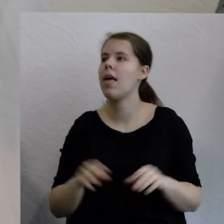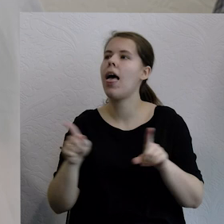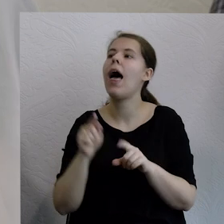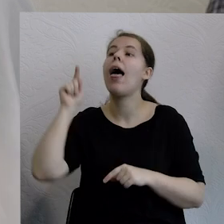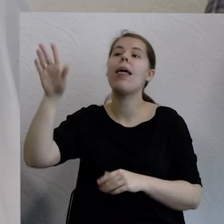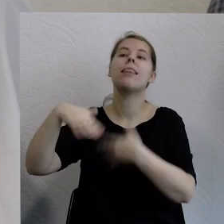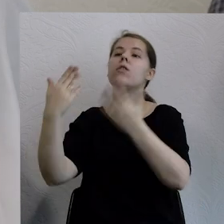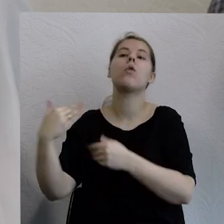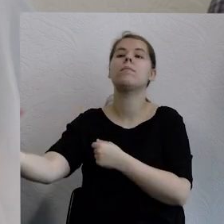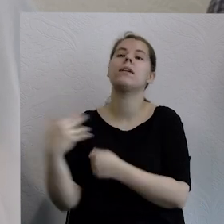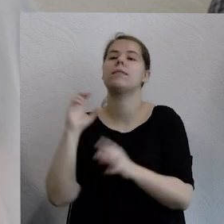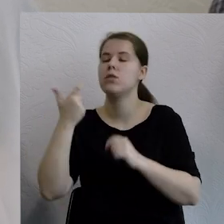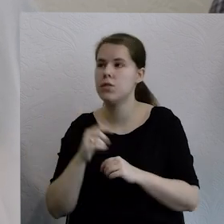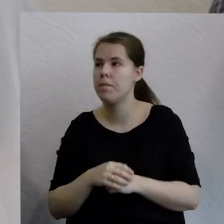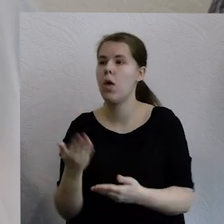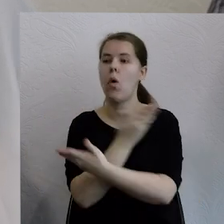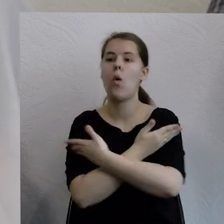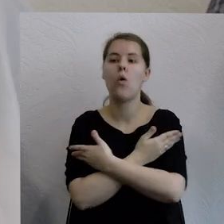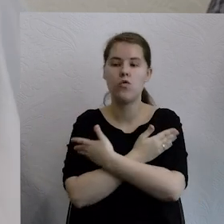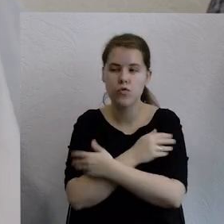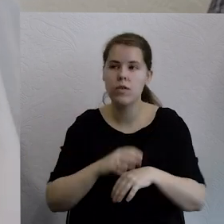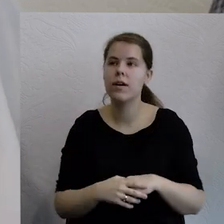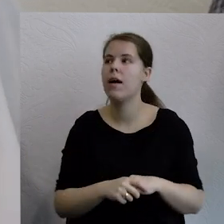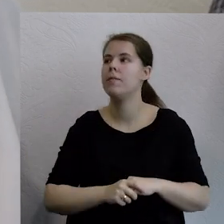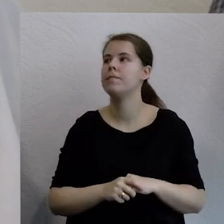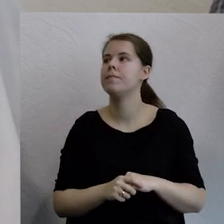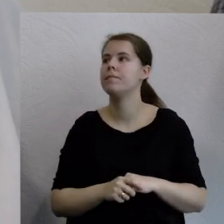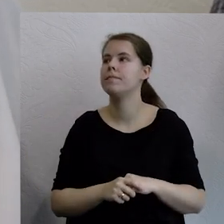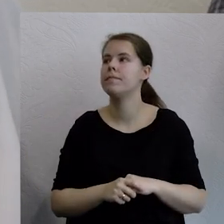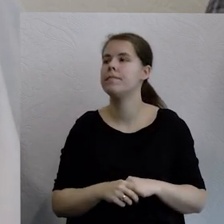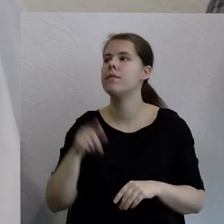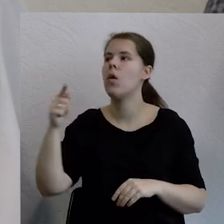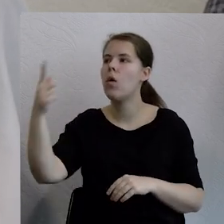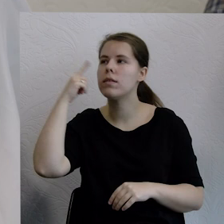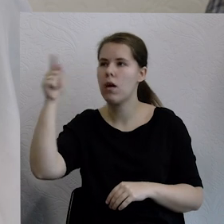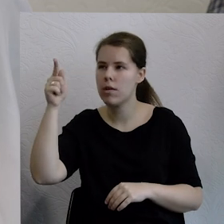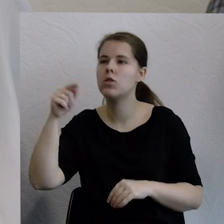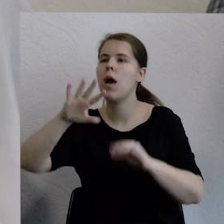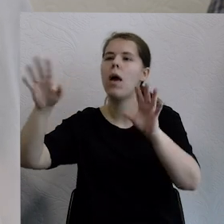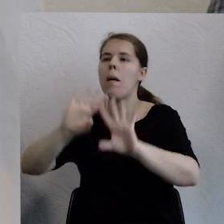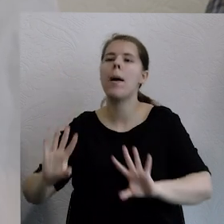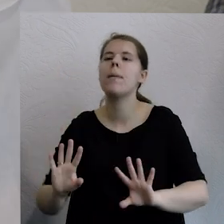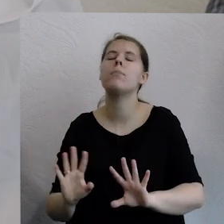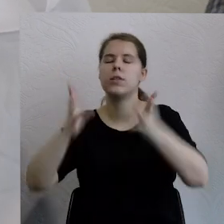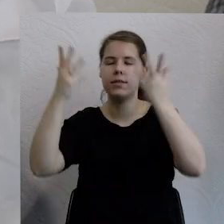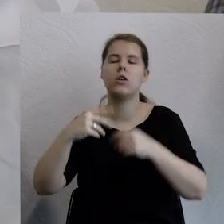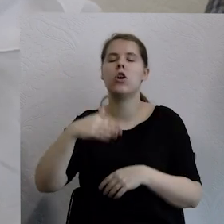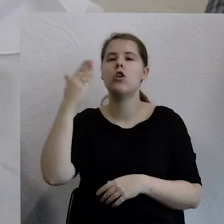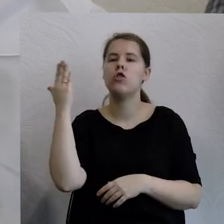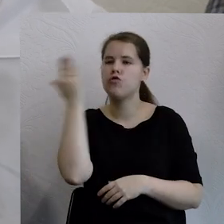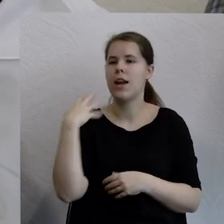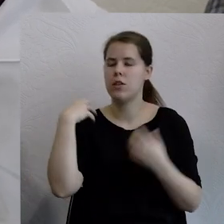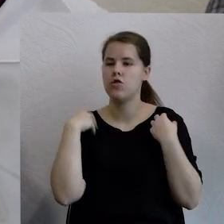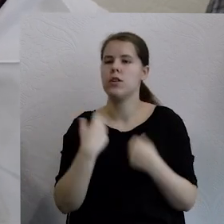była koszulka, którą nosiła jedna z osób podczas protestów Black Lives Matter w Stanach Zjednoczonych. Z takim oto